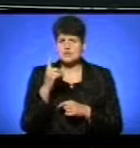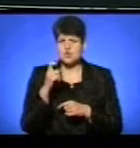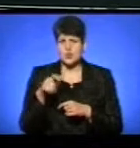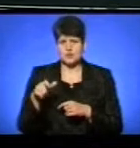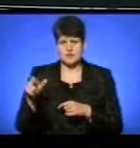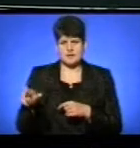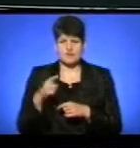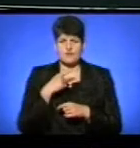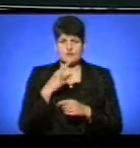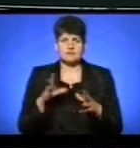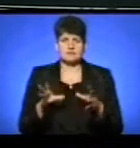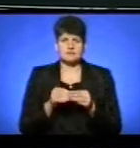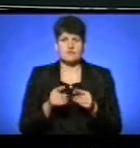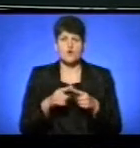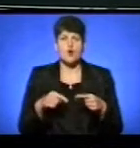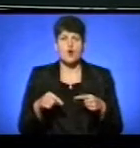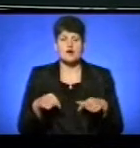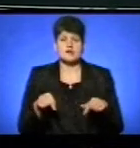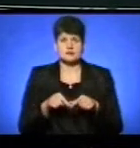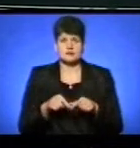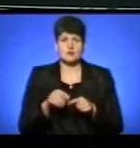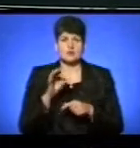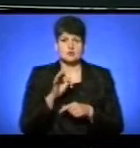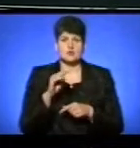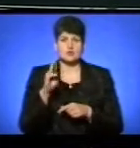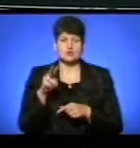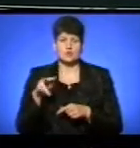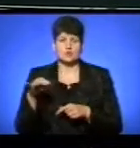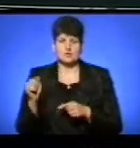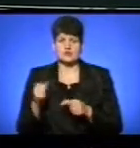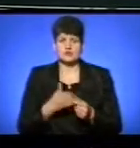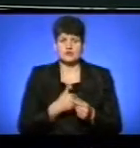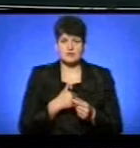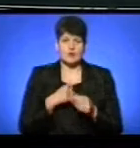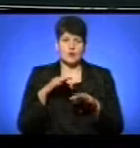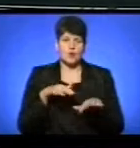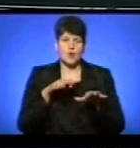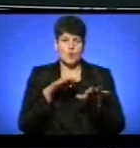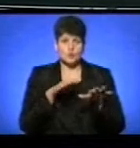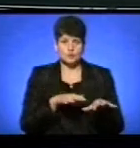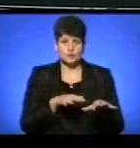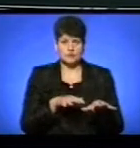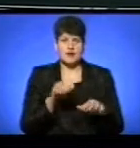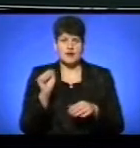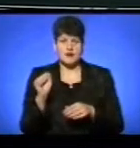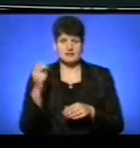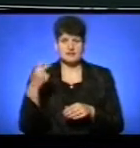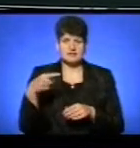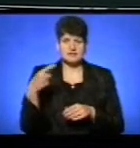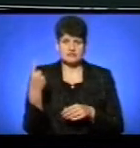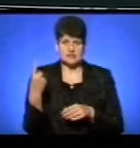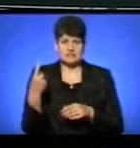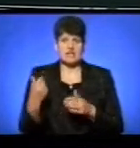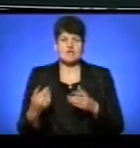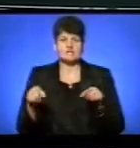людей, повідомила співорганізатор акції Оксана Шлюсар. Ініціювали в ходу громадські організації А21, відродження